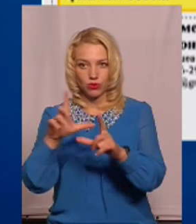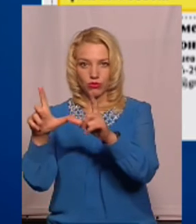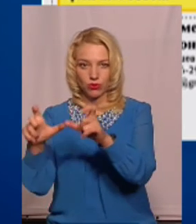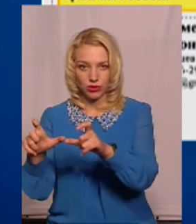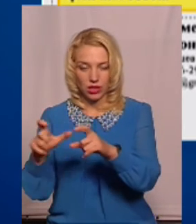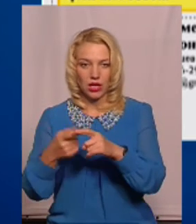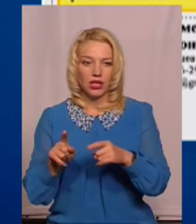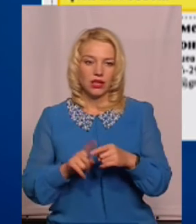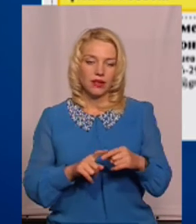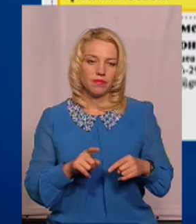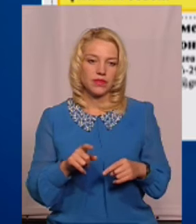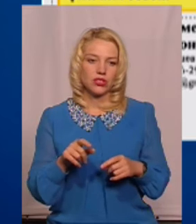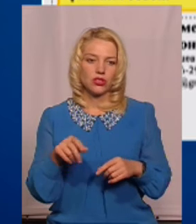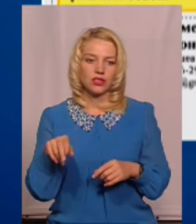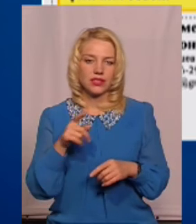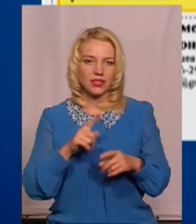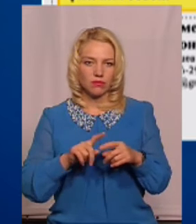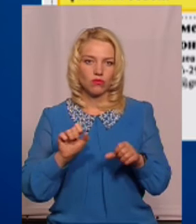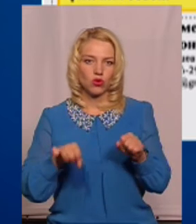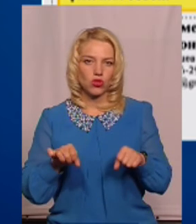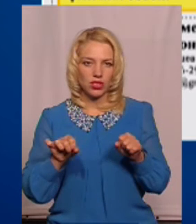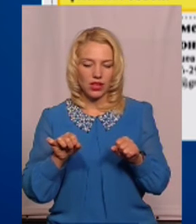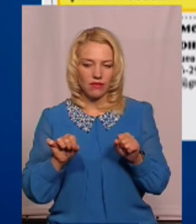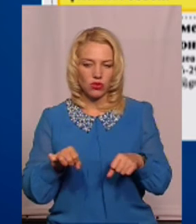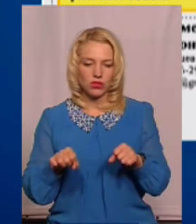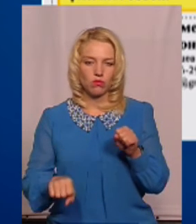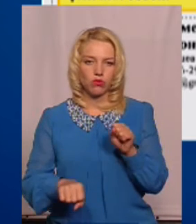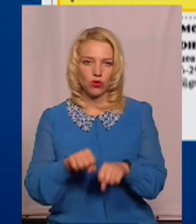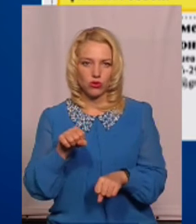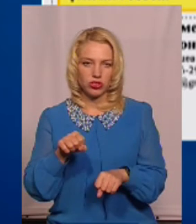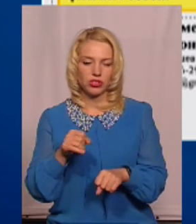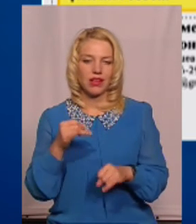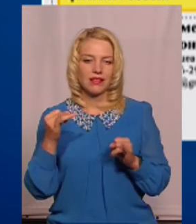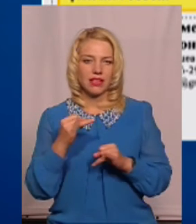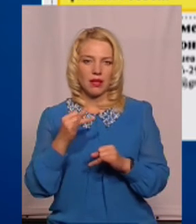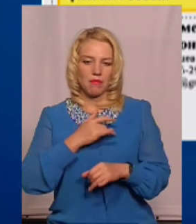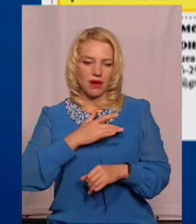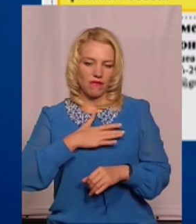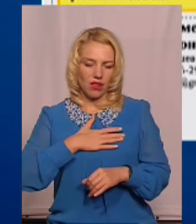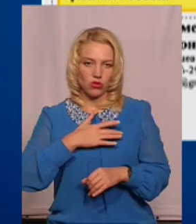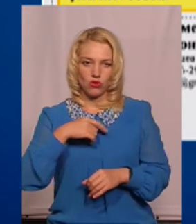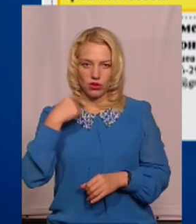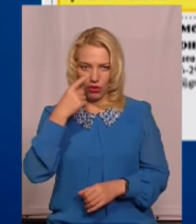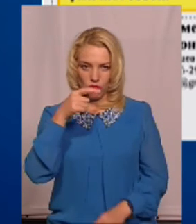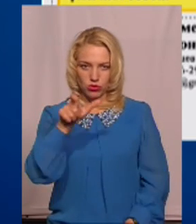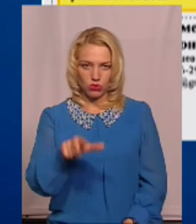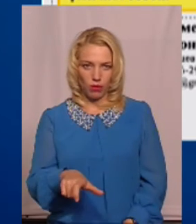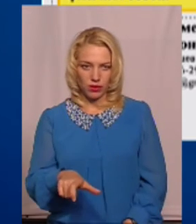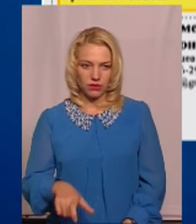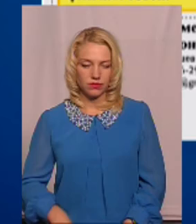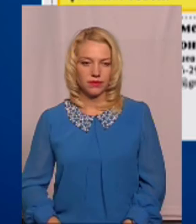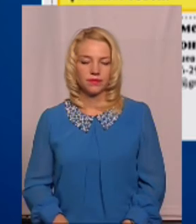комунікації щодо можливості порушення інтересів приватної фізичної особи».